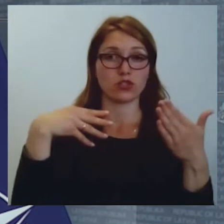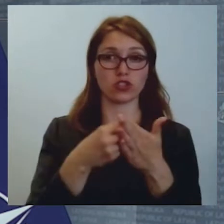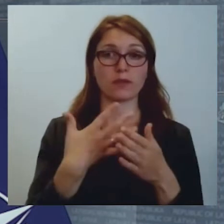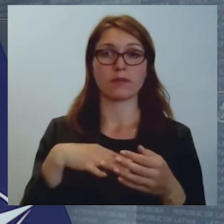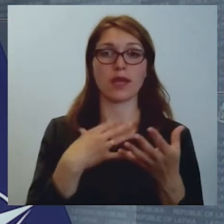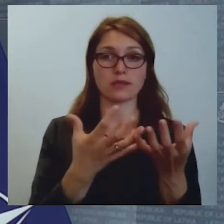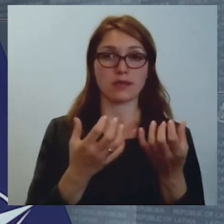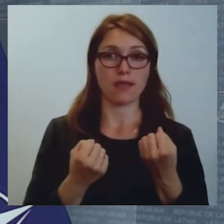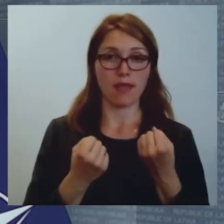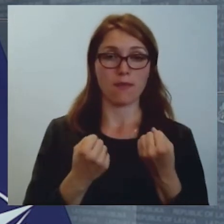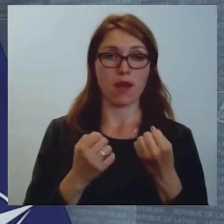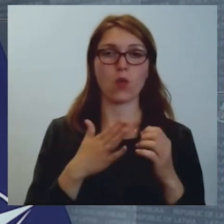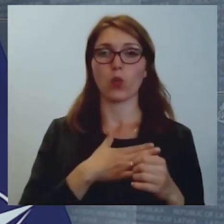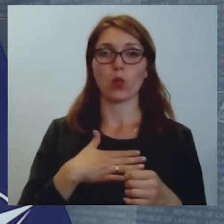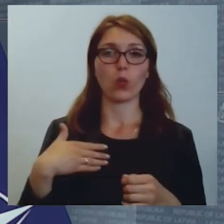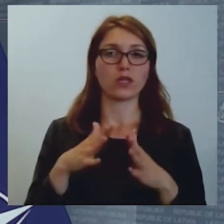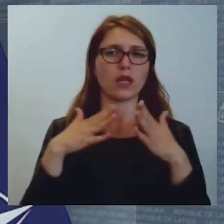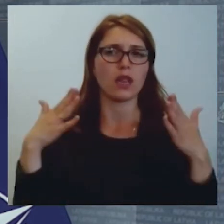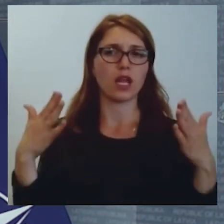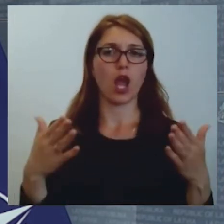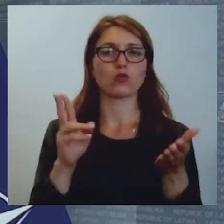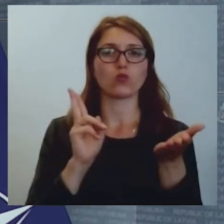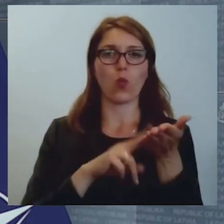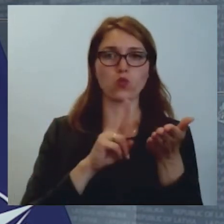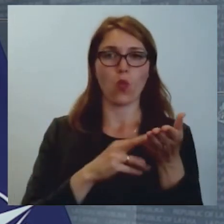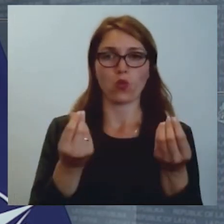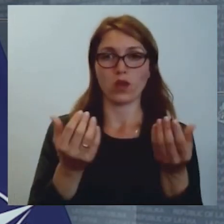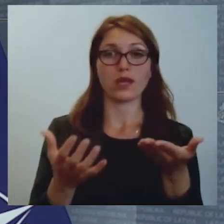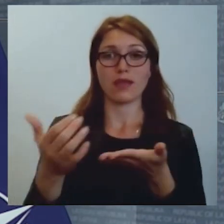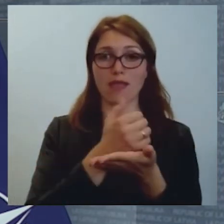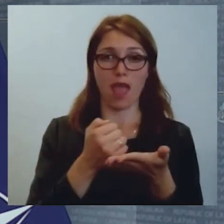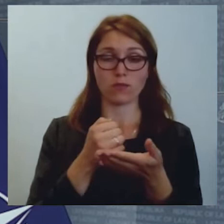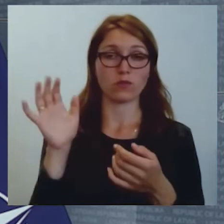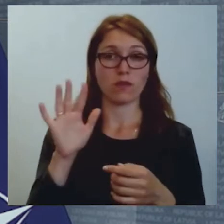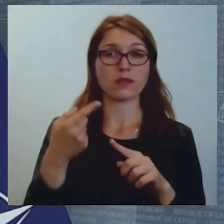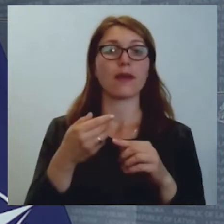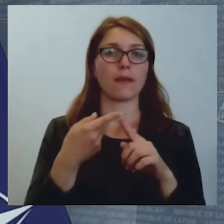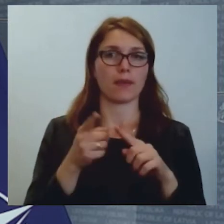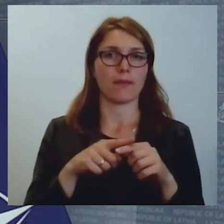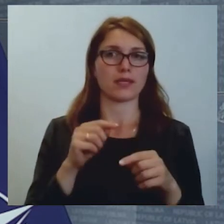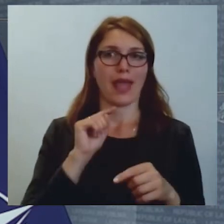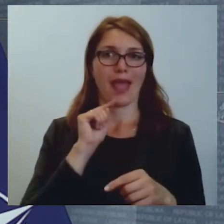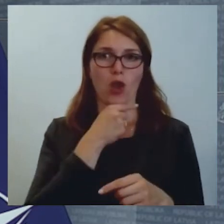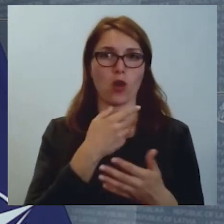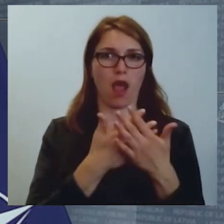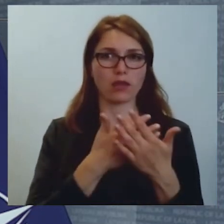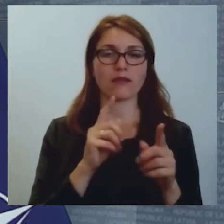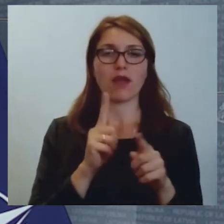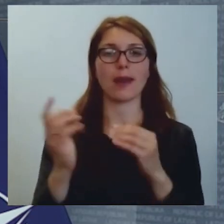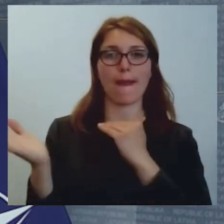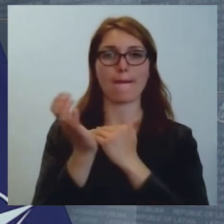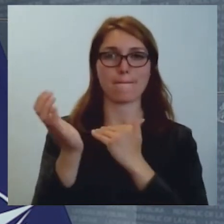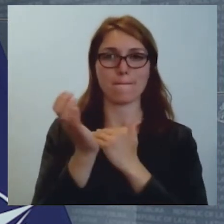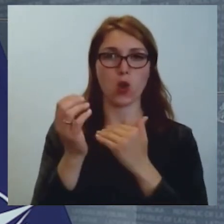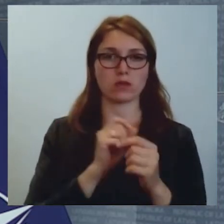saņēmuši ļoti liels nodokļa ieņēmumus, pateicoties ekonomiskajai aktivitātei, pateicoties importu pieaugumam